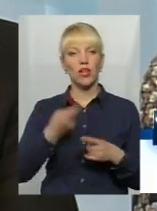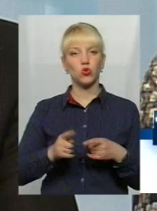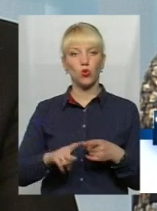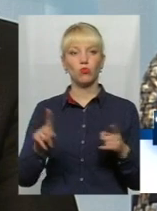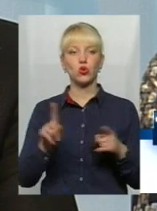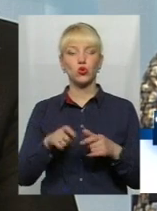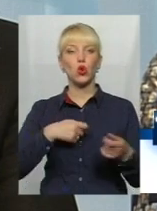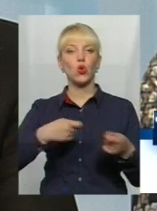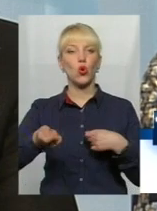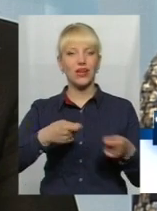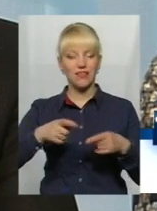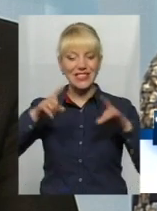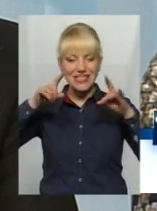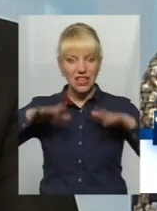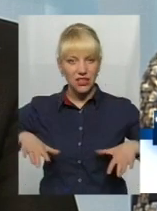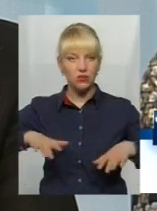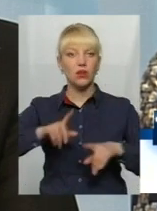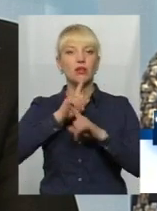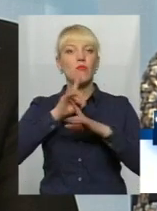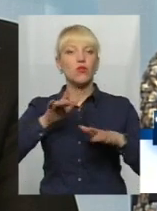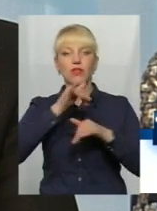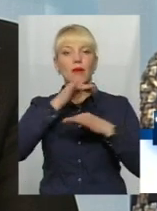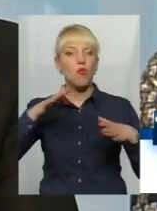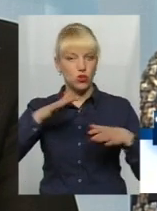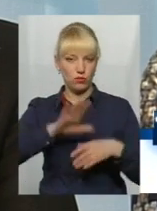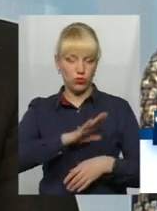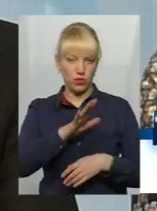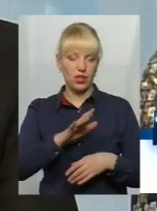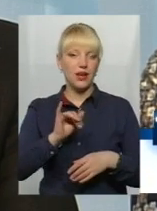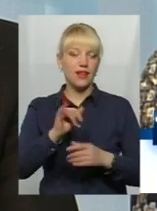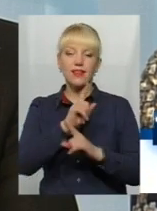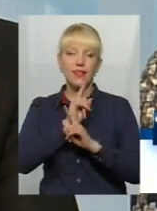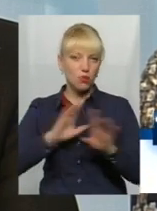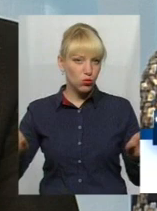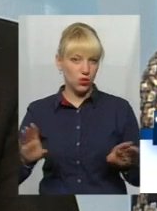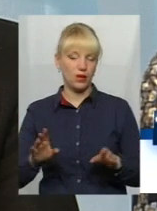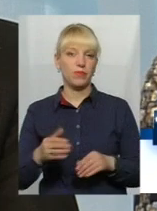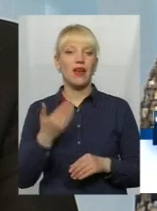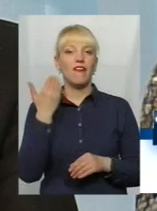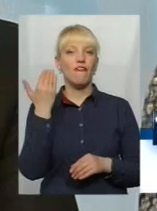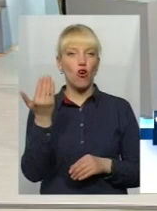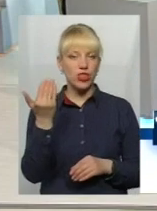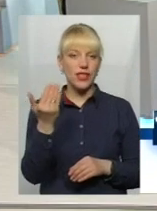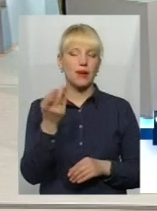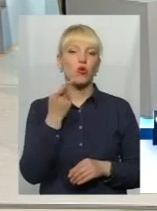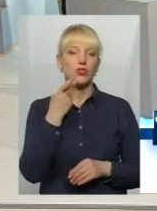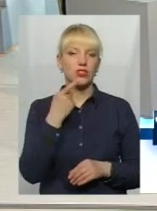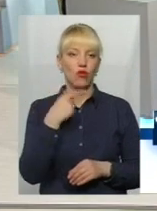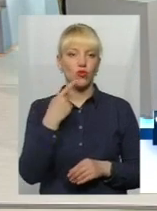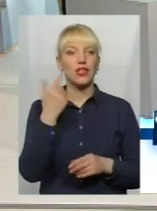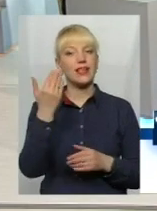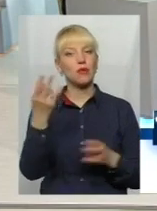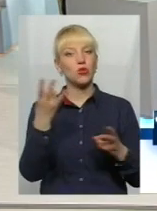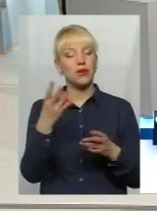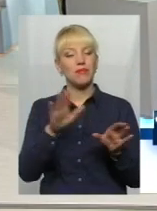торгівлі стихійно, як такої, не може бути і не буде. І вони постійно наголошують на тому, що їм потрібні місця